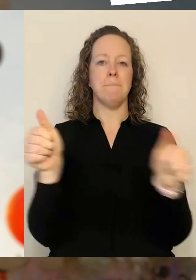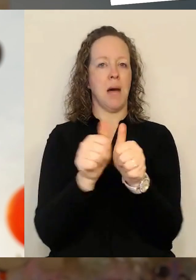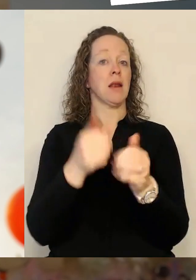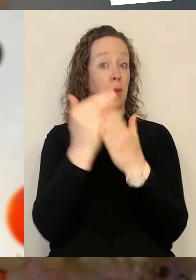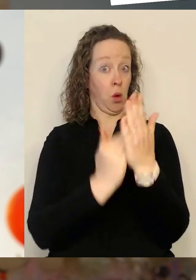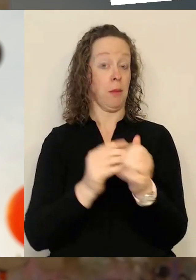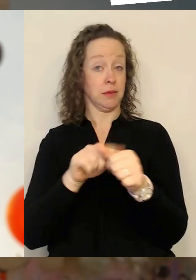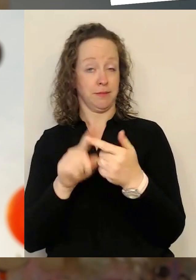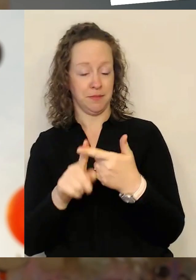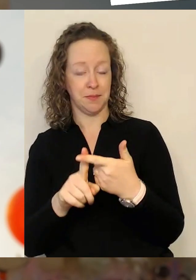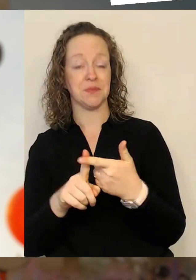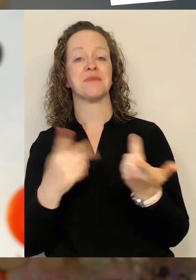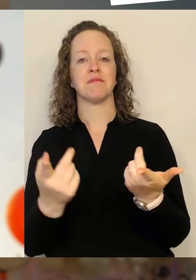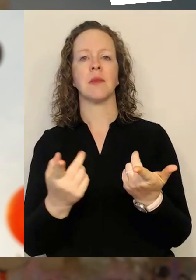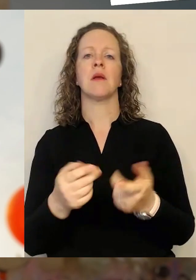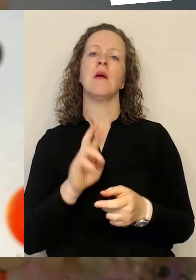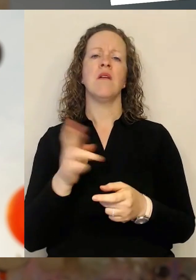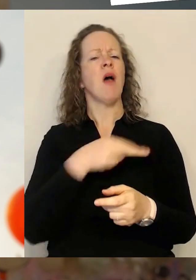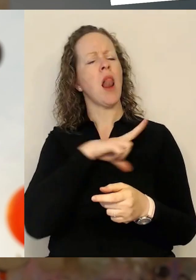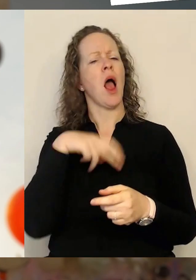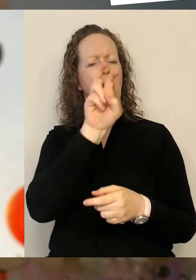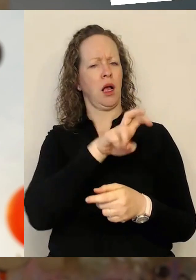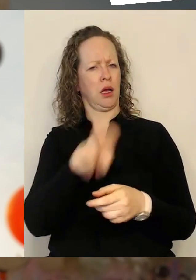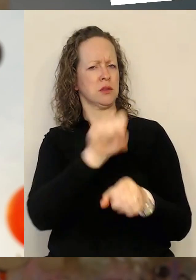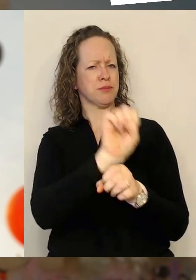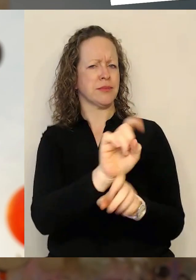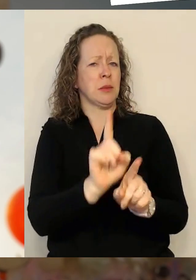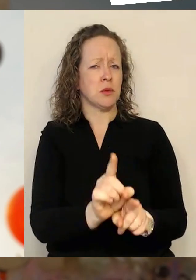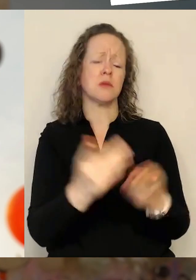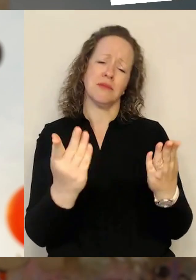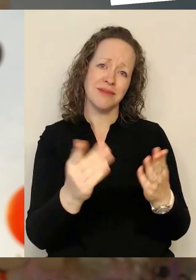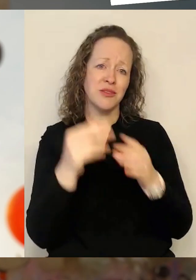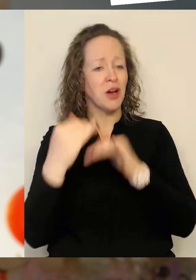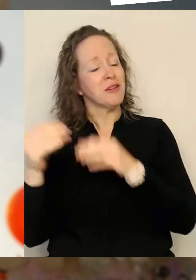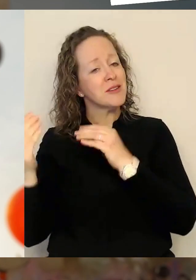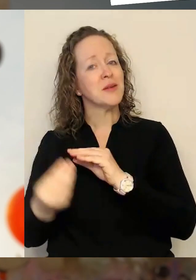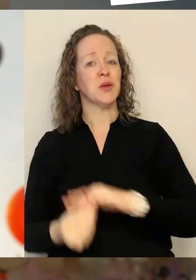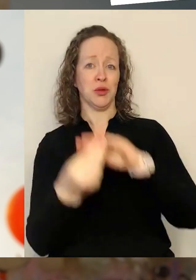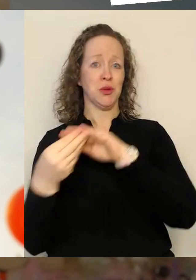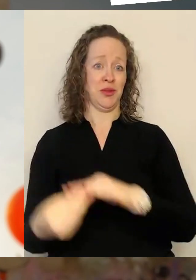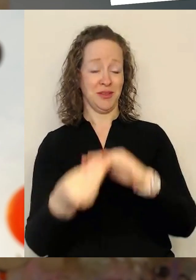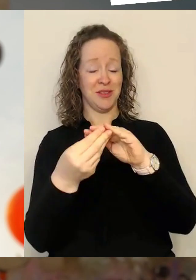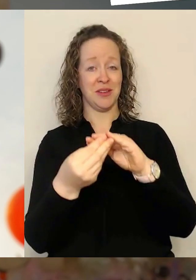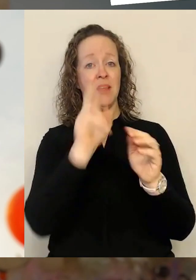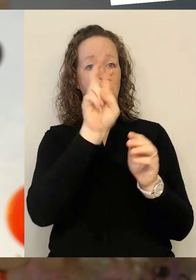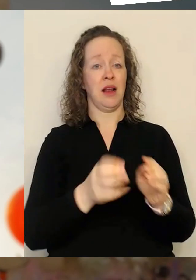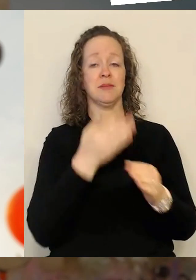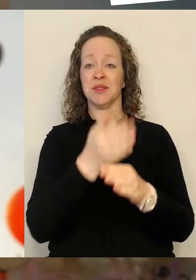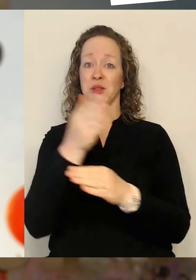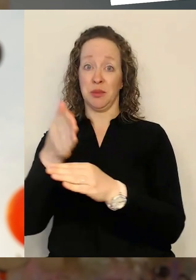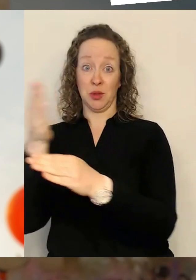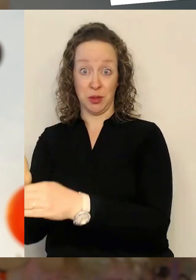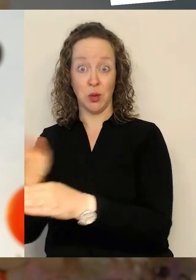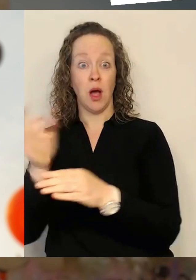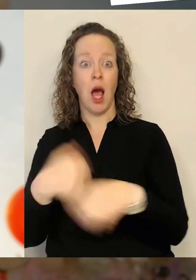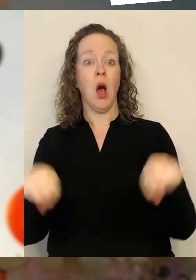Krankenhaus verbringen müssen. Und sie tragen damit Leichtigkeit und Freude in den Klinikalltag, analog und online. Und